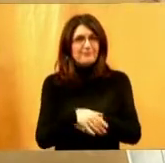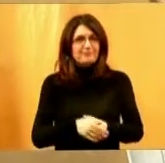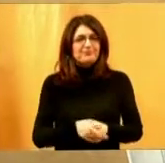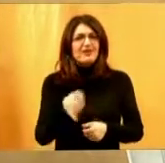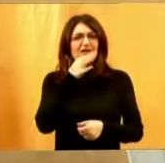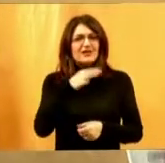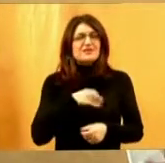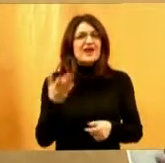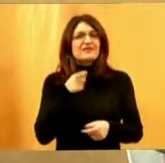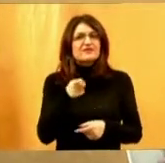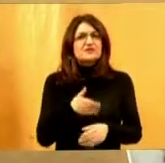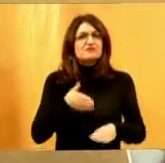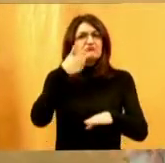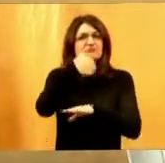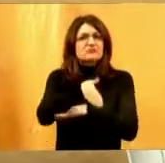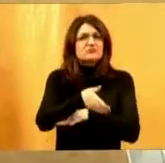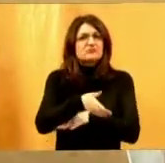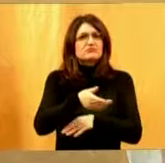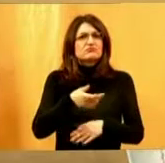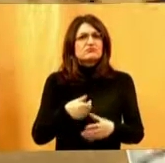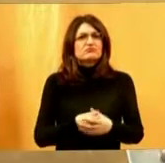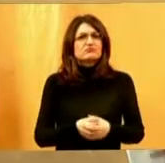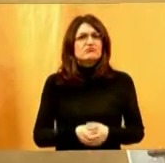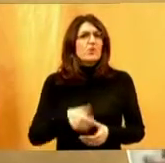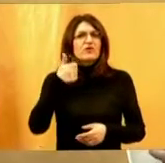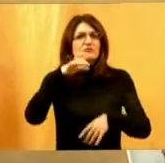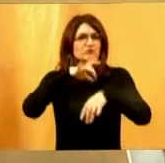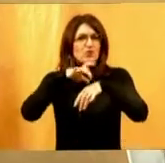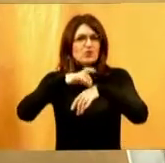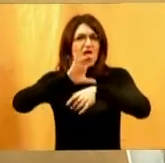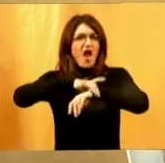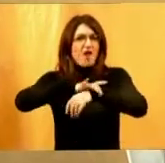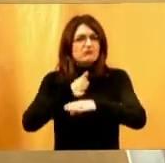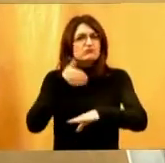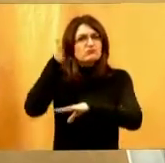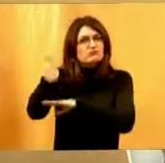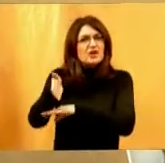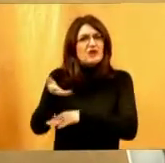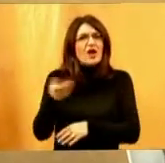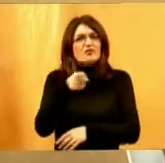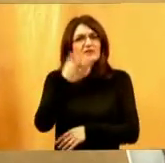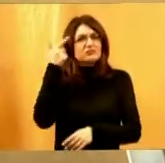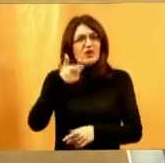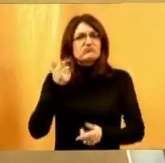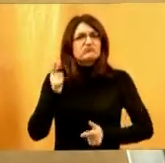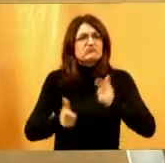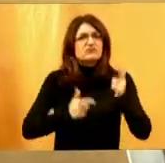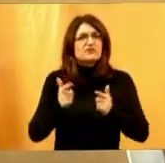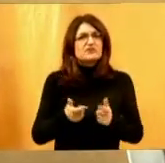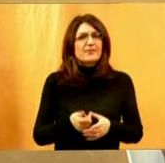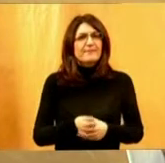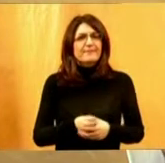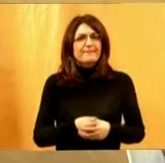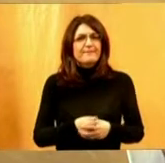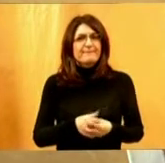slučaj kad ste došli u jednu ambulantu. Kako ste doživjeli, ja bih